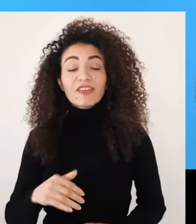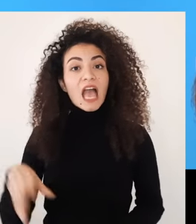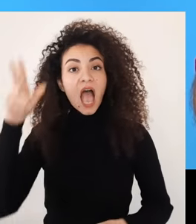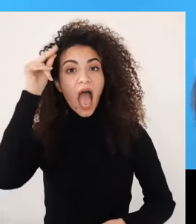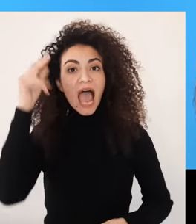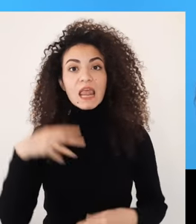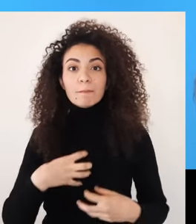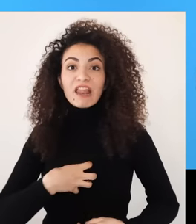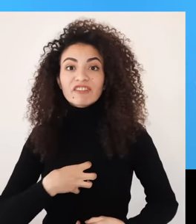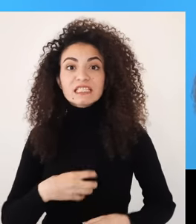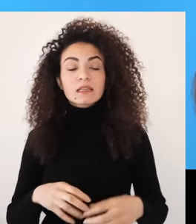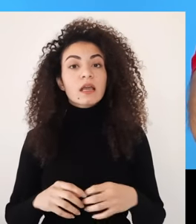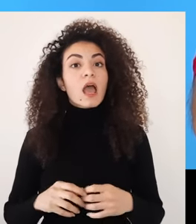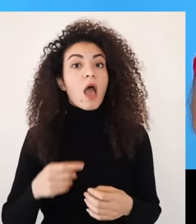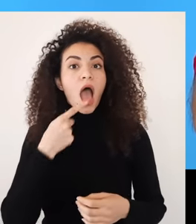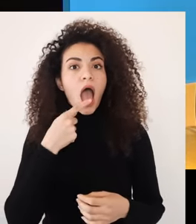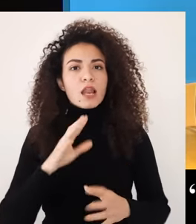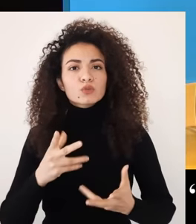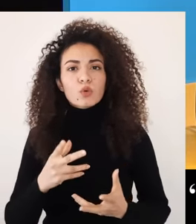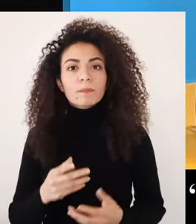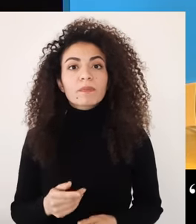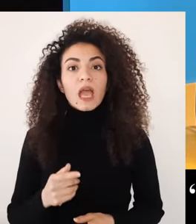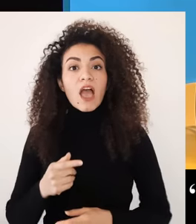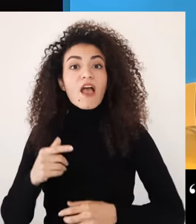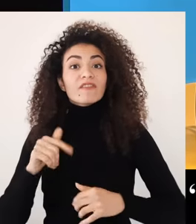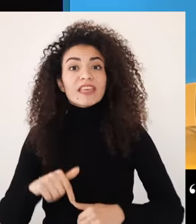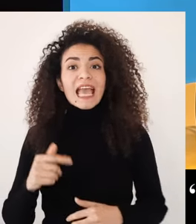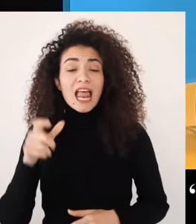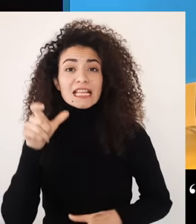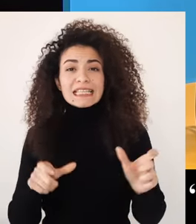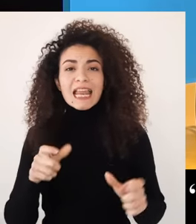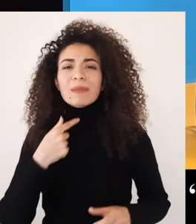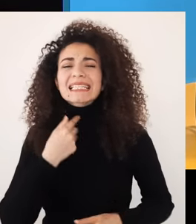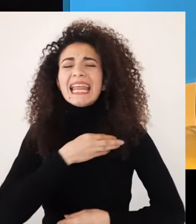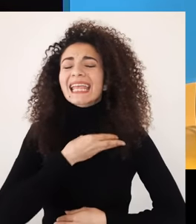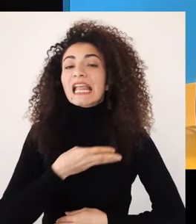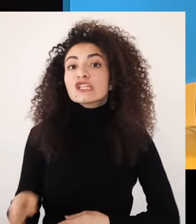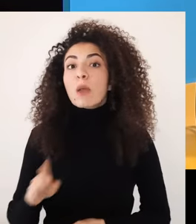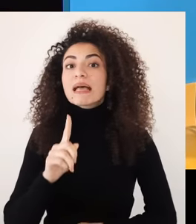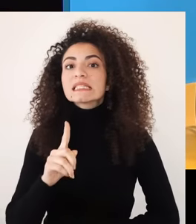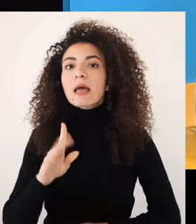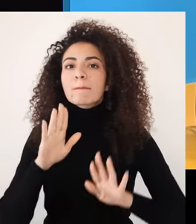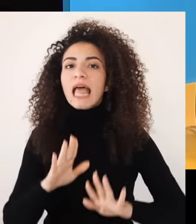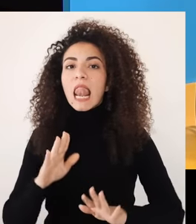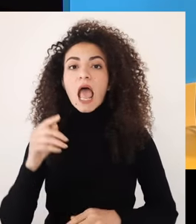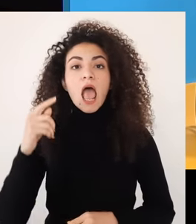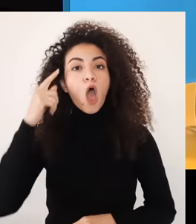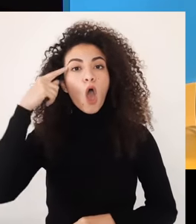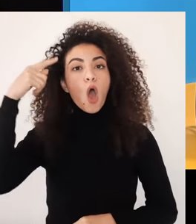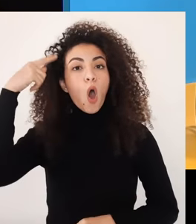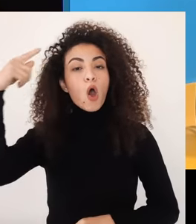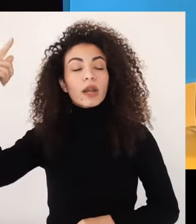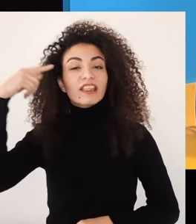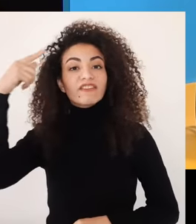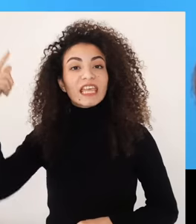اختبر معسكرات الموت بالحرب العالمية التاني إنه من ممكن أن يخسر الإنسان كل شيء إلا حرية التفكير واختيار الموقف